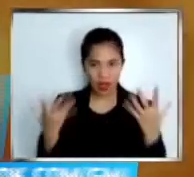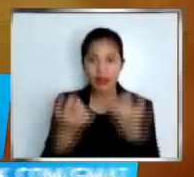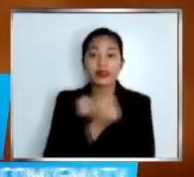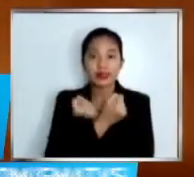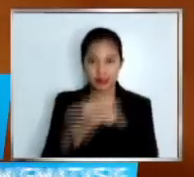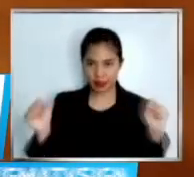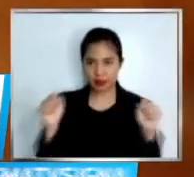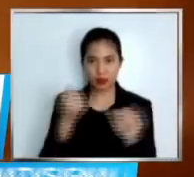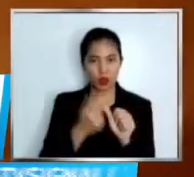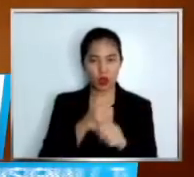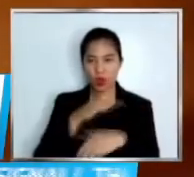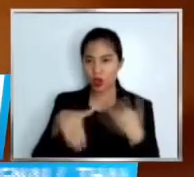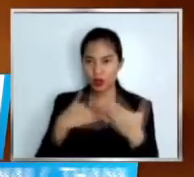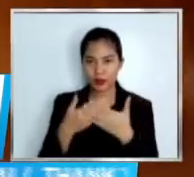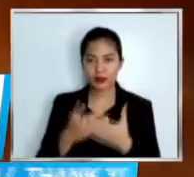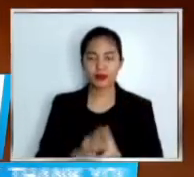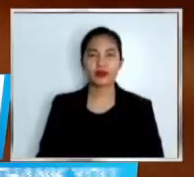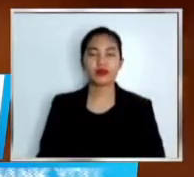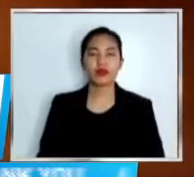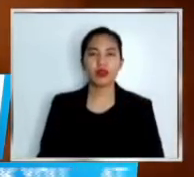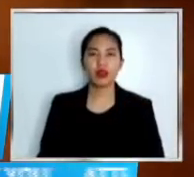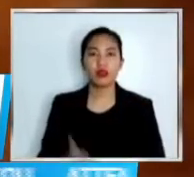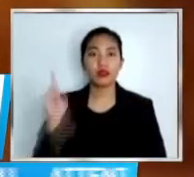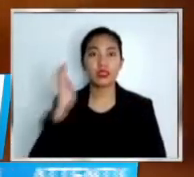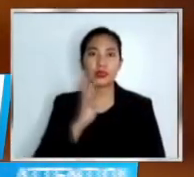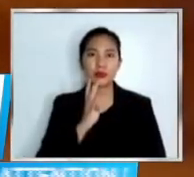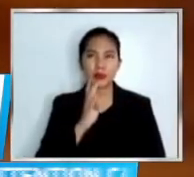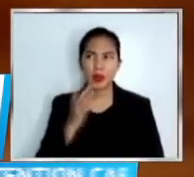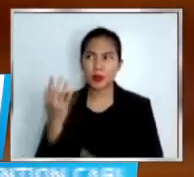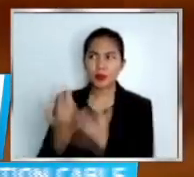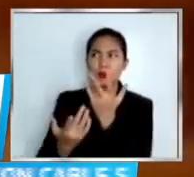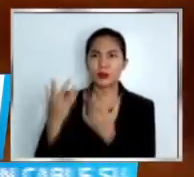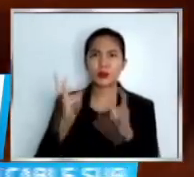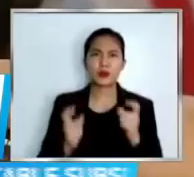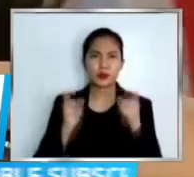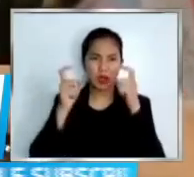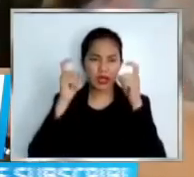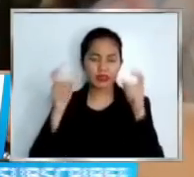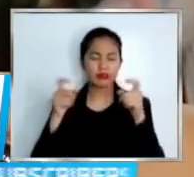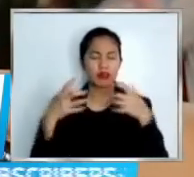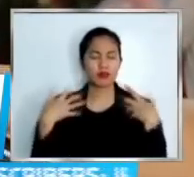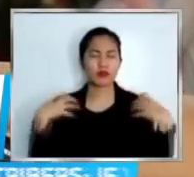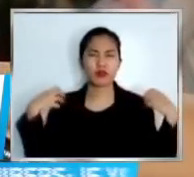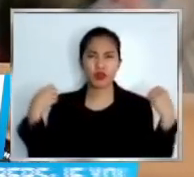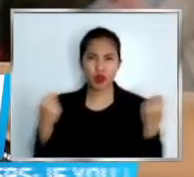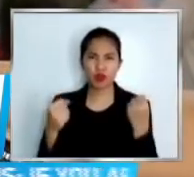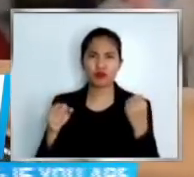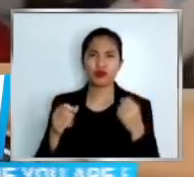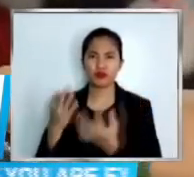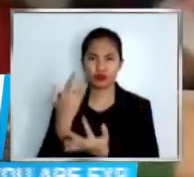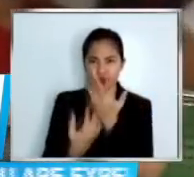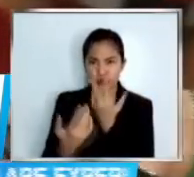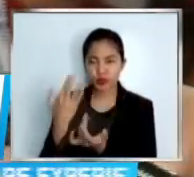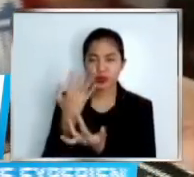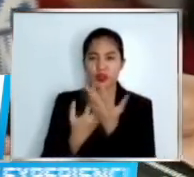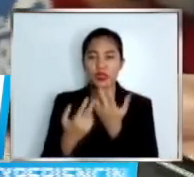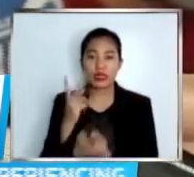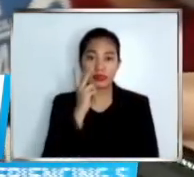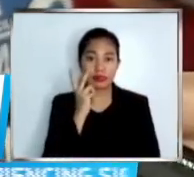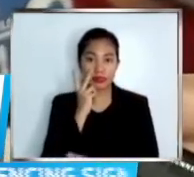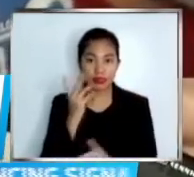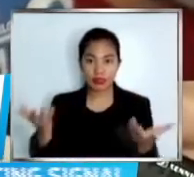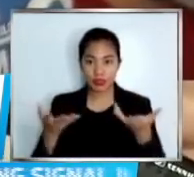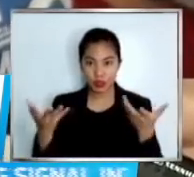tarantaring kami kasi nung ano namin. Biglaan kasi sir eh, malakas talaga eh. Tapos, yun na, nakita namin dito sa labas na